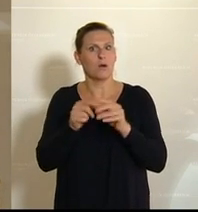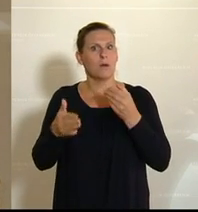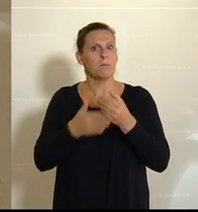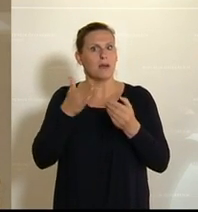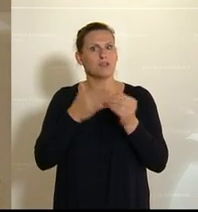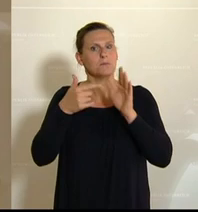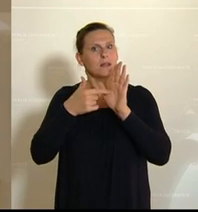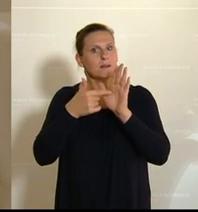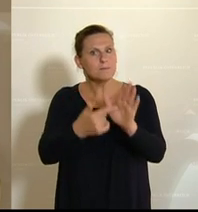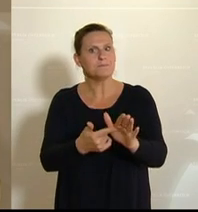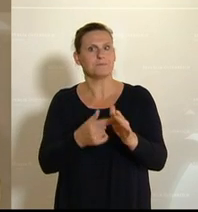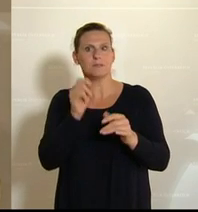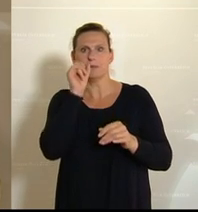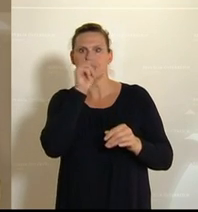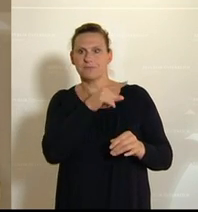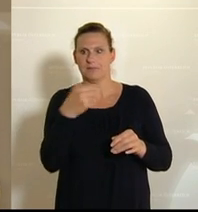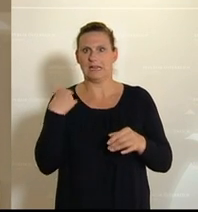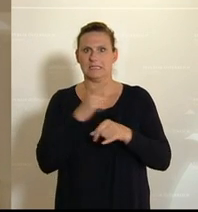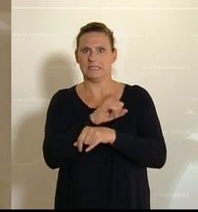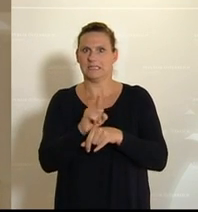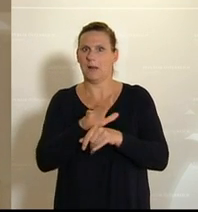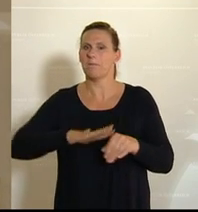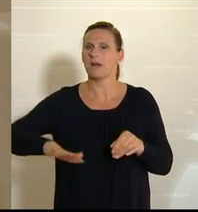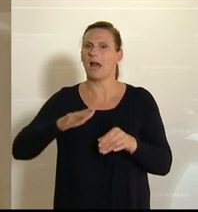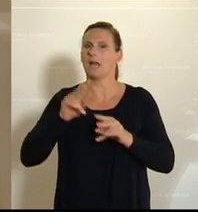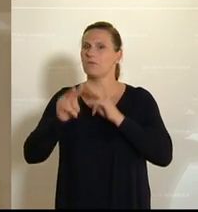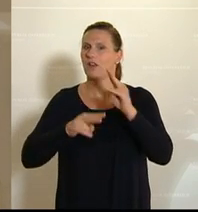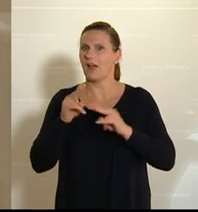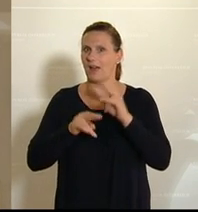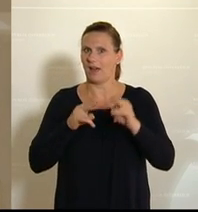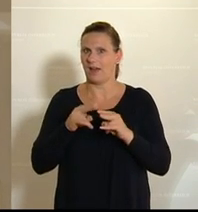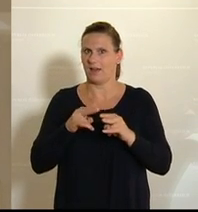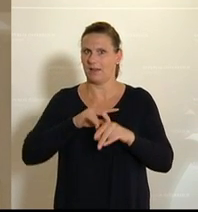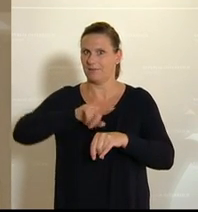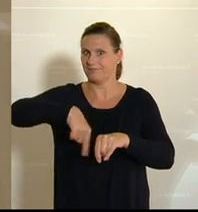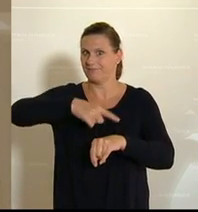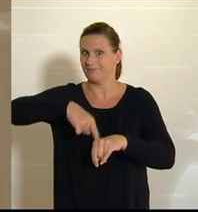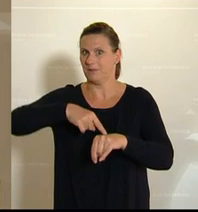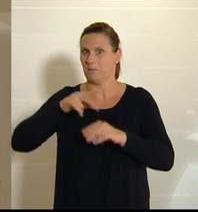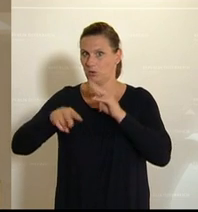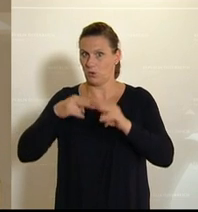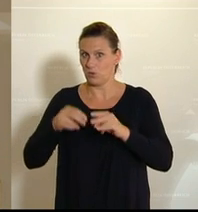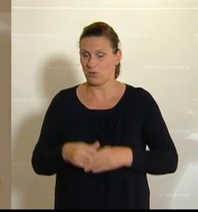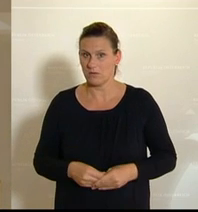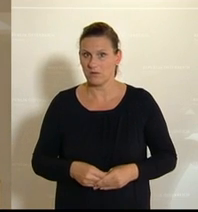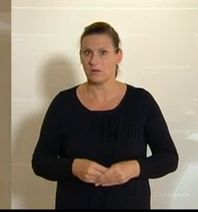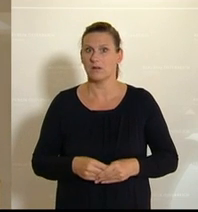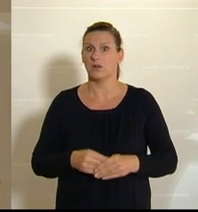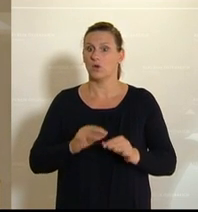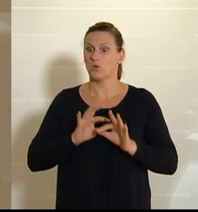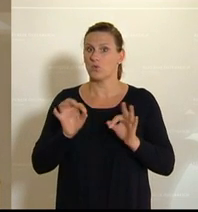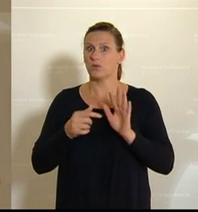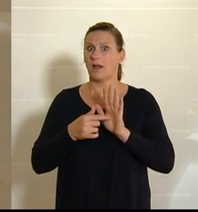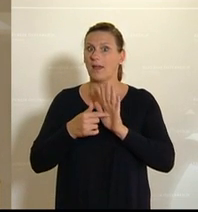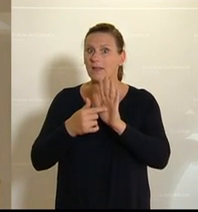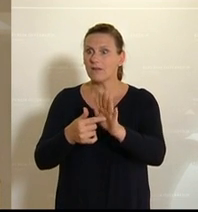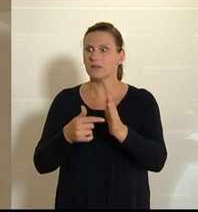zeigt aber auch die Versäumnisse der Vergangenheit im Bereich der Pflege. Das ist ein guter Hinweis, dass eben in diesem Bereich